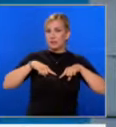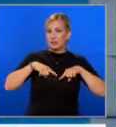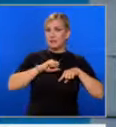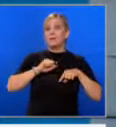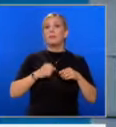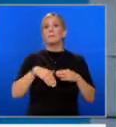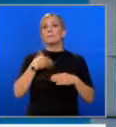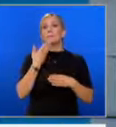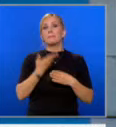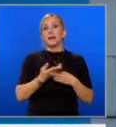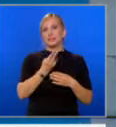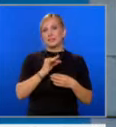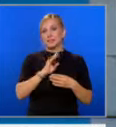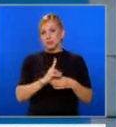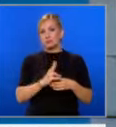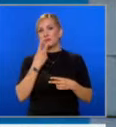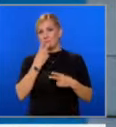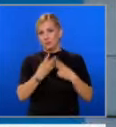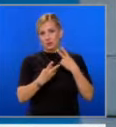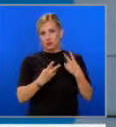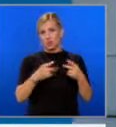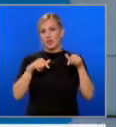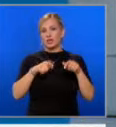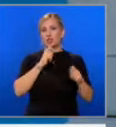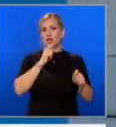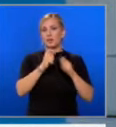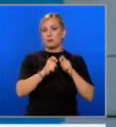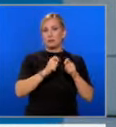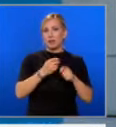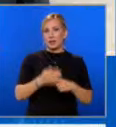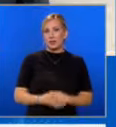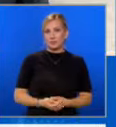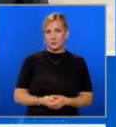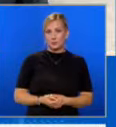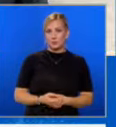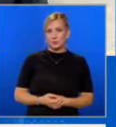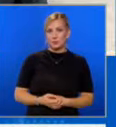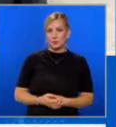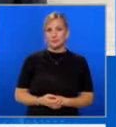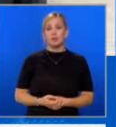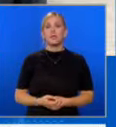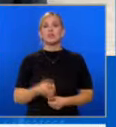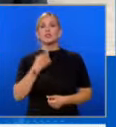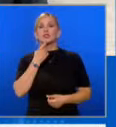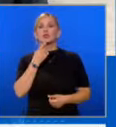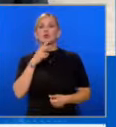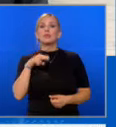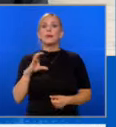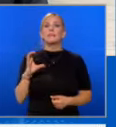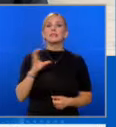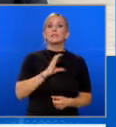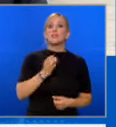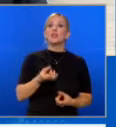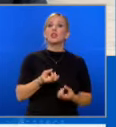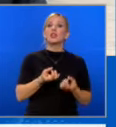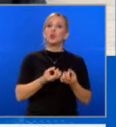ЦИК в днашния ден проследиха репортарите ни и сега включваме Иво Никодимов. Иво, защо ДПС ново начало